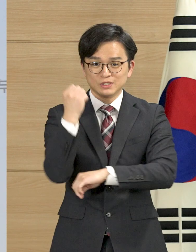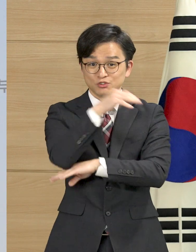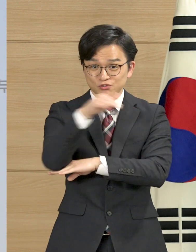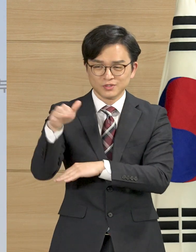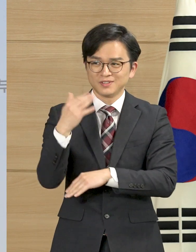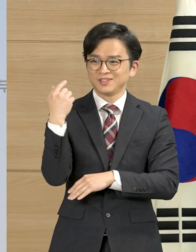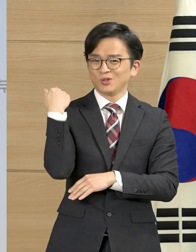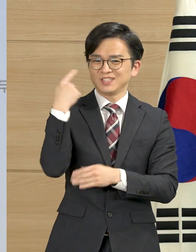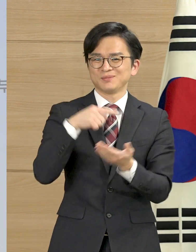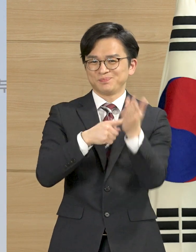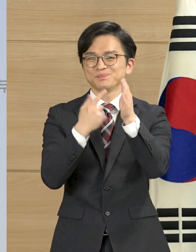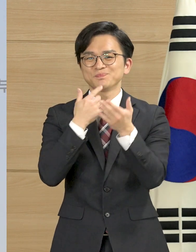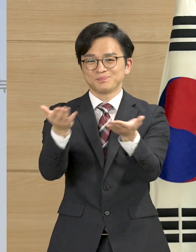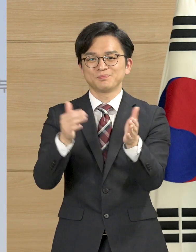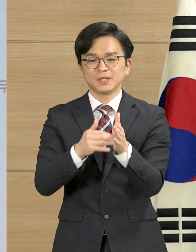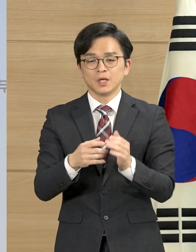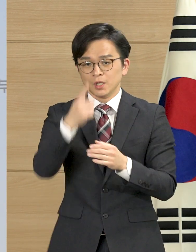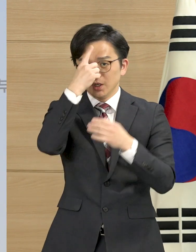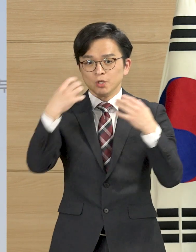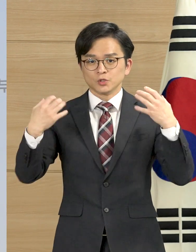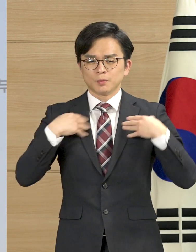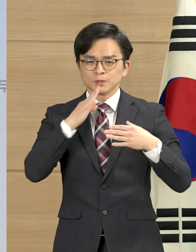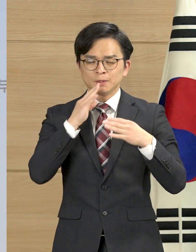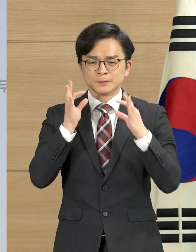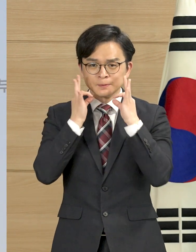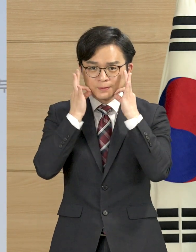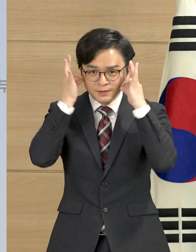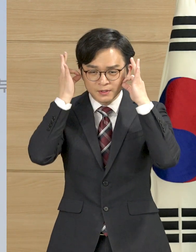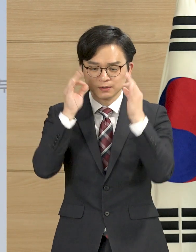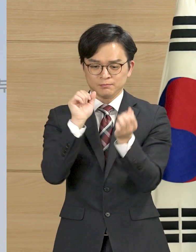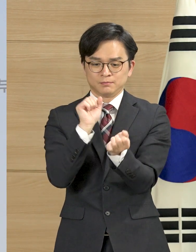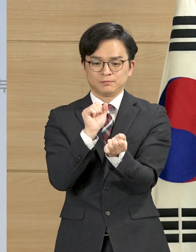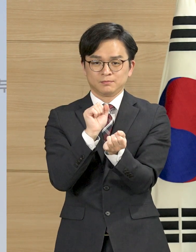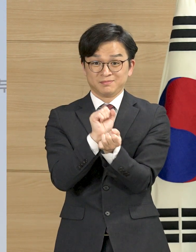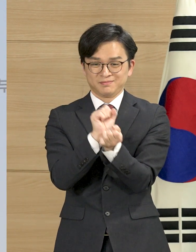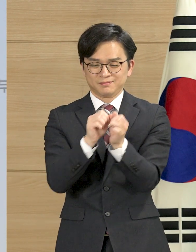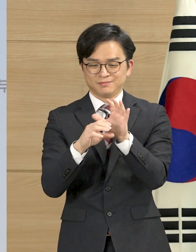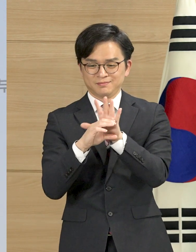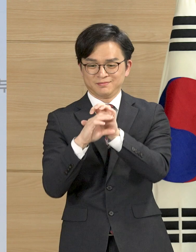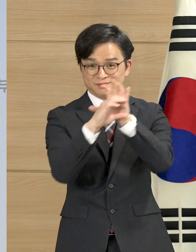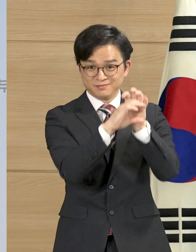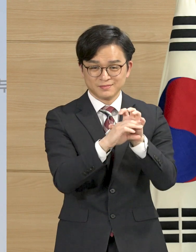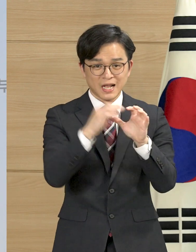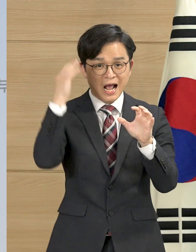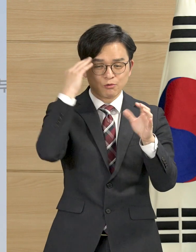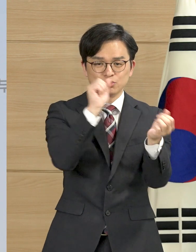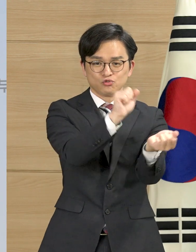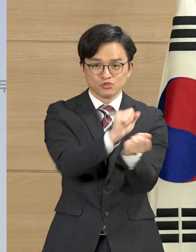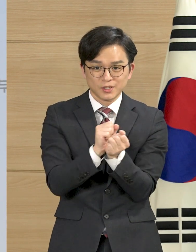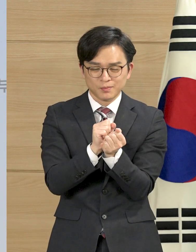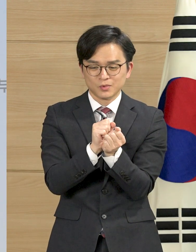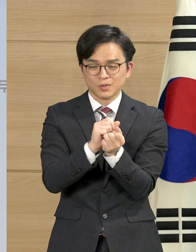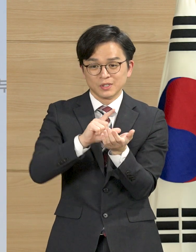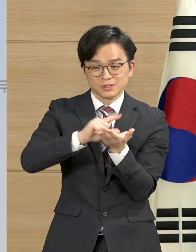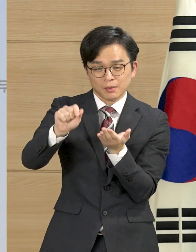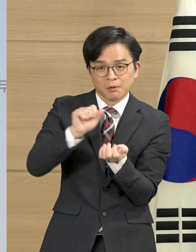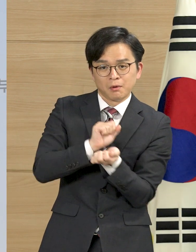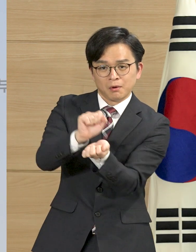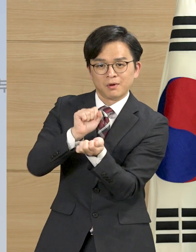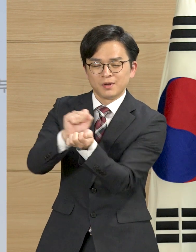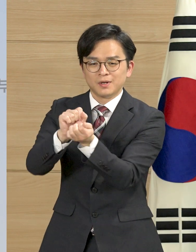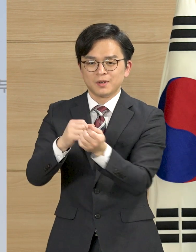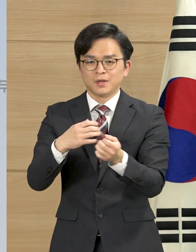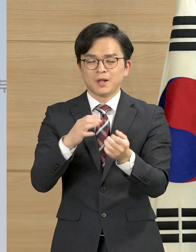바 있습니다. 정부의 모든 노력을 다해 신종 코로나 바이러스 감염증의 유입과 지역사회